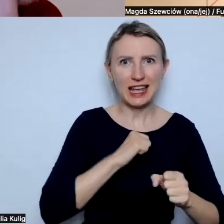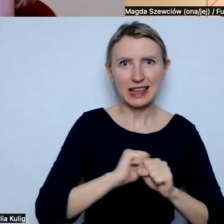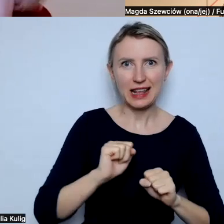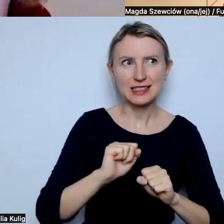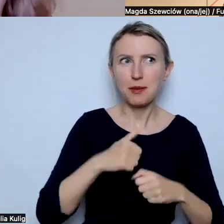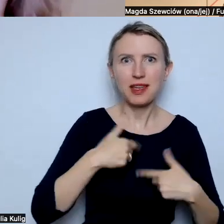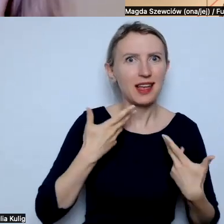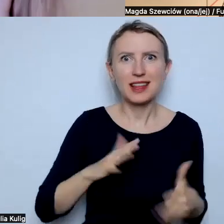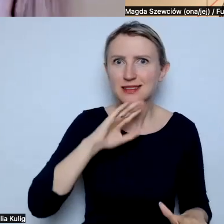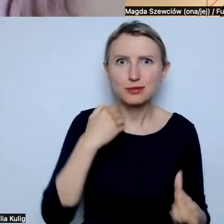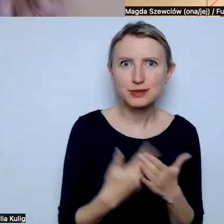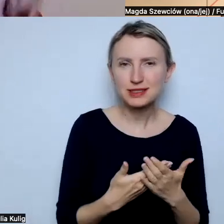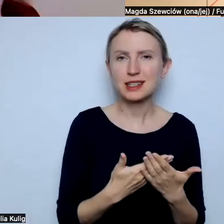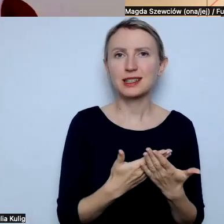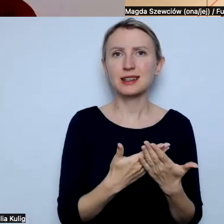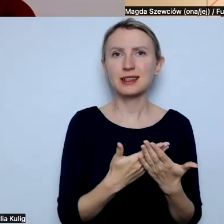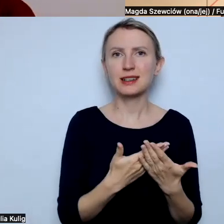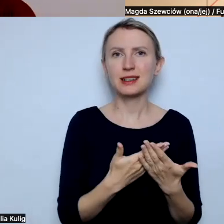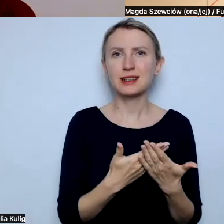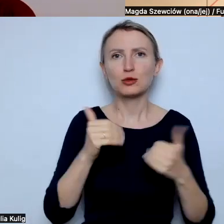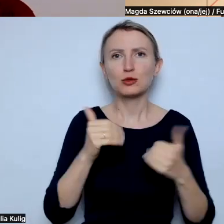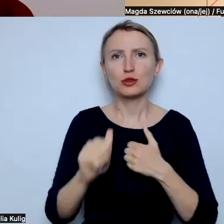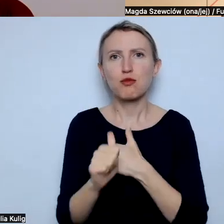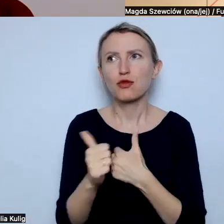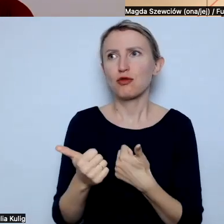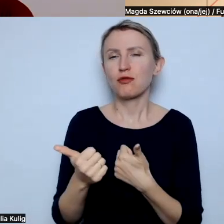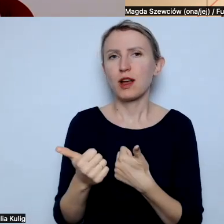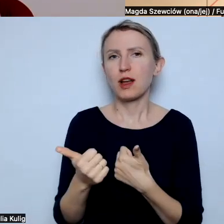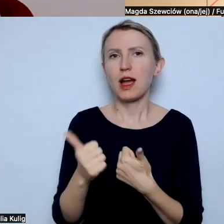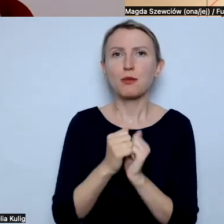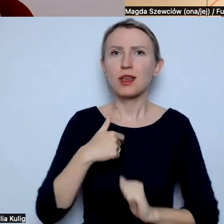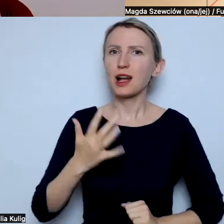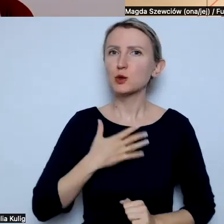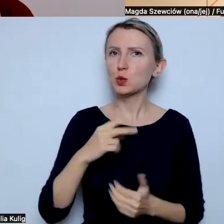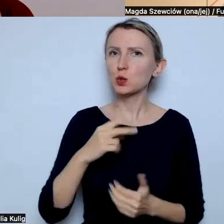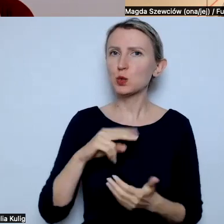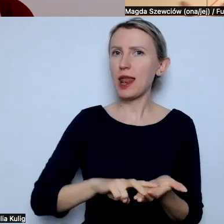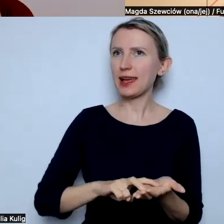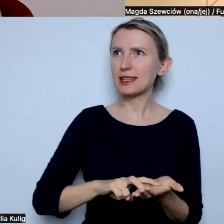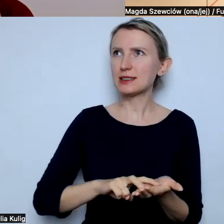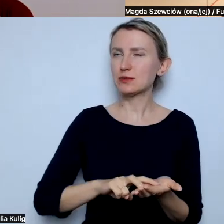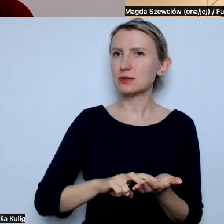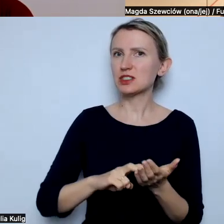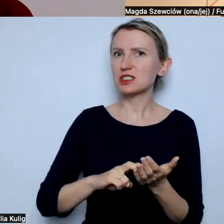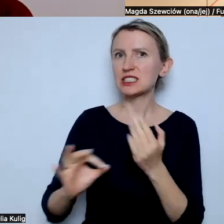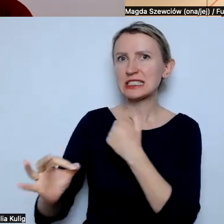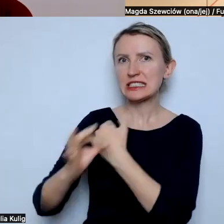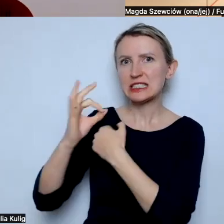spowodowane, może powodować jakieś problemy, bądź ja mam poczucie lęku przed wrogością albo